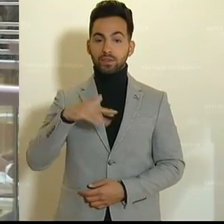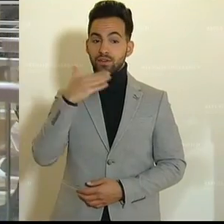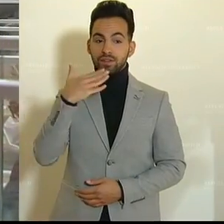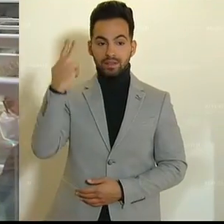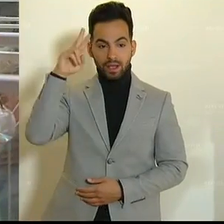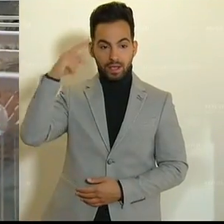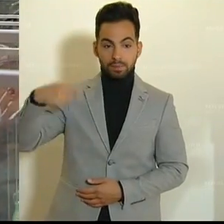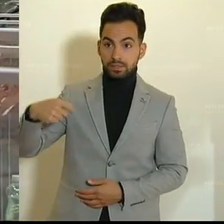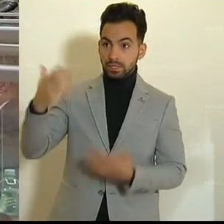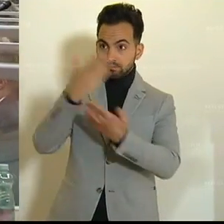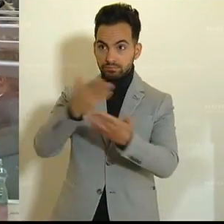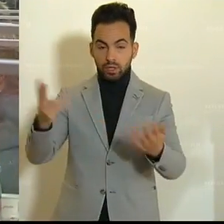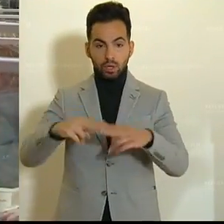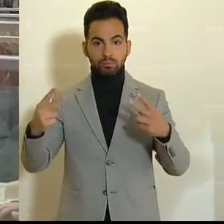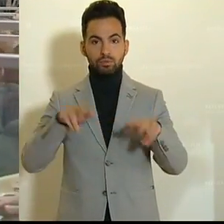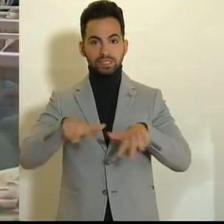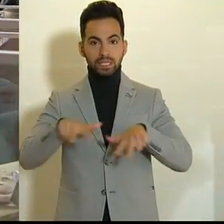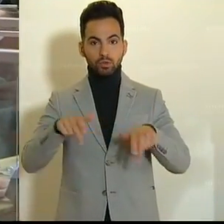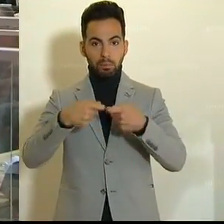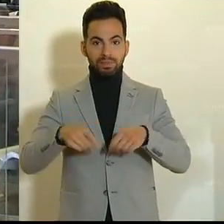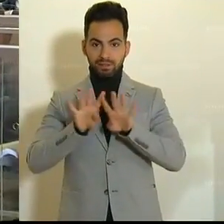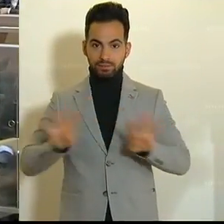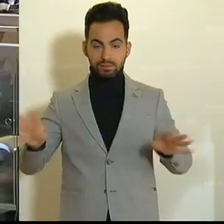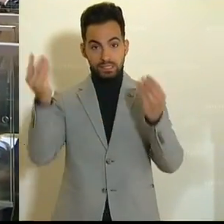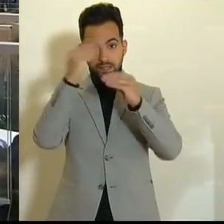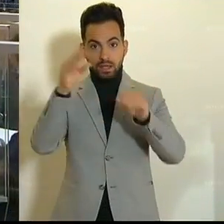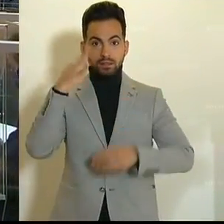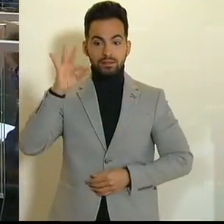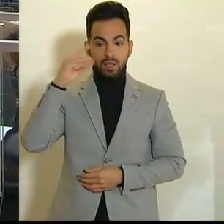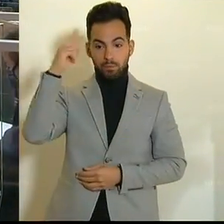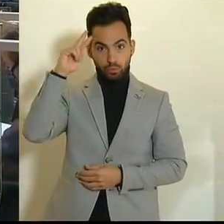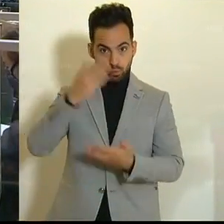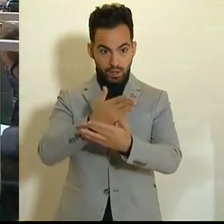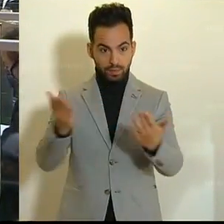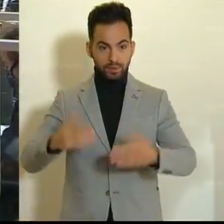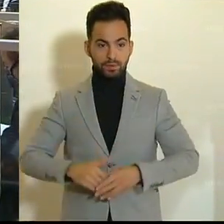Entwurf, denn wir befinden uns in einer hochgefährlichen Entwicklung, so die SPÖ-Chefin. Marvin factiert. 12 useless Das ist das llevar Zweig dinosaur.